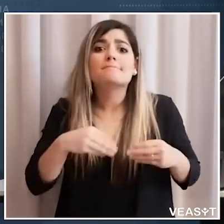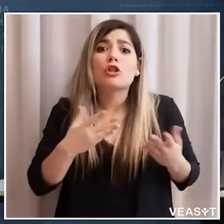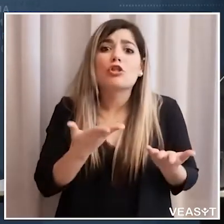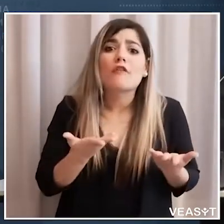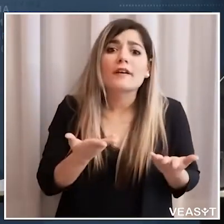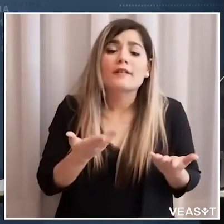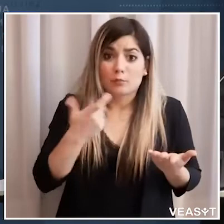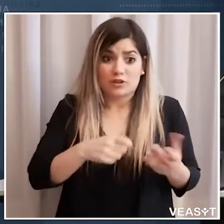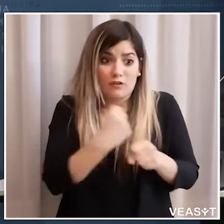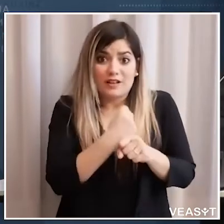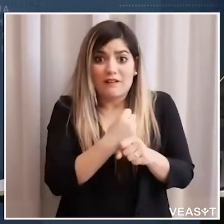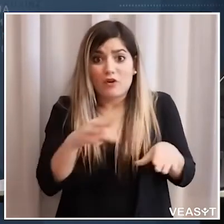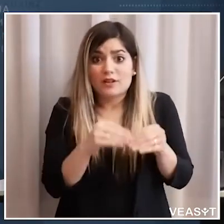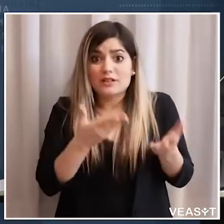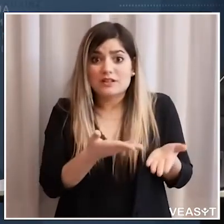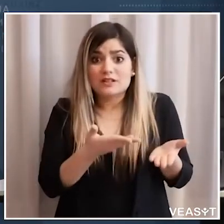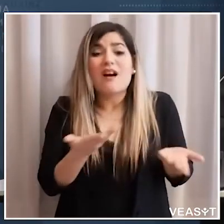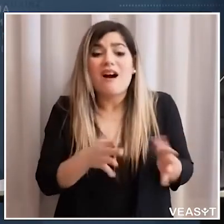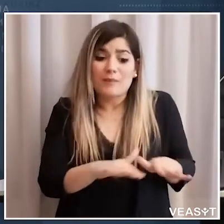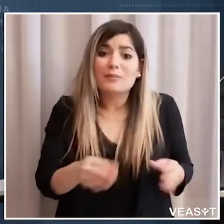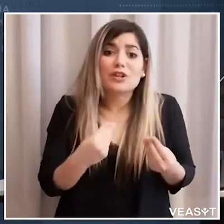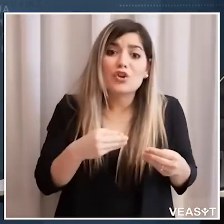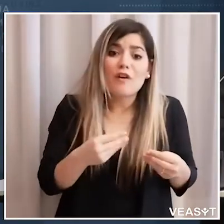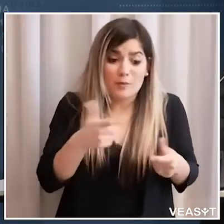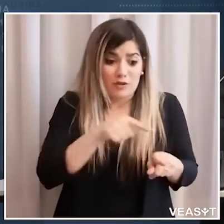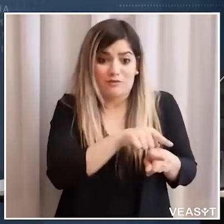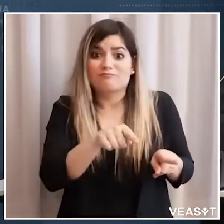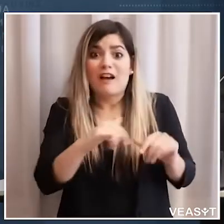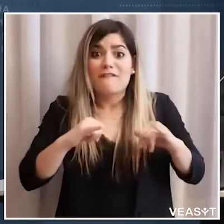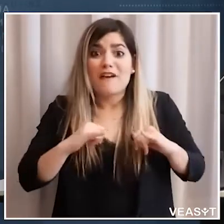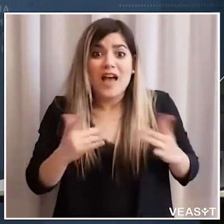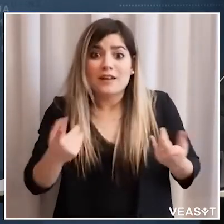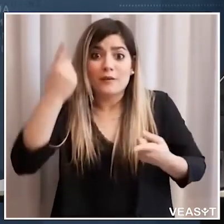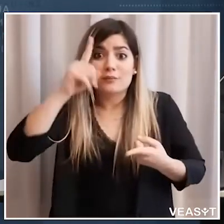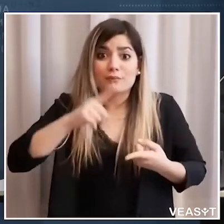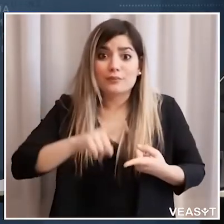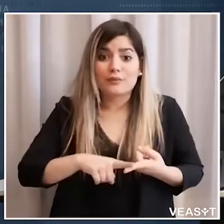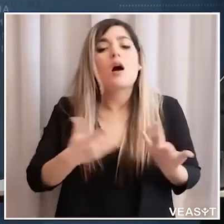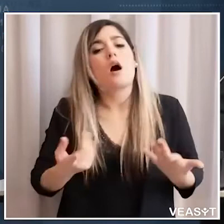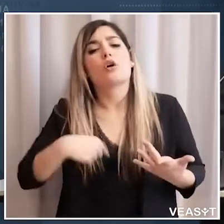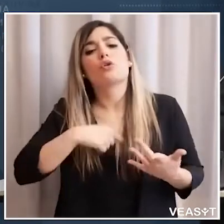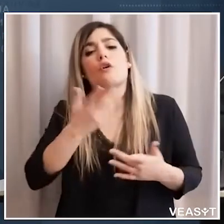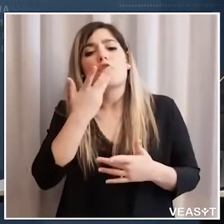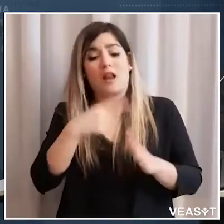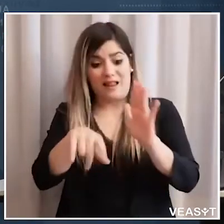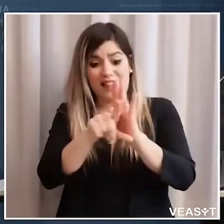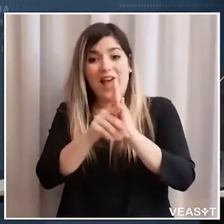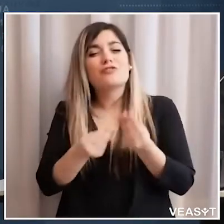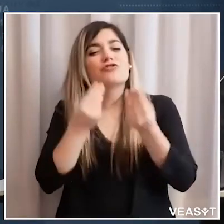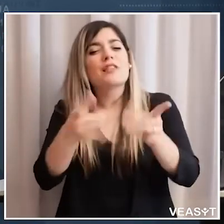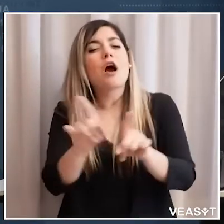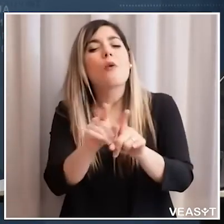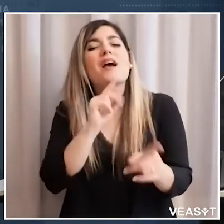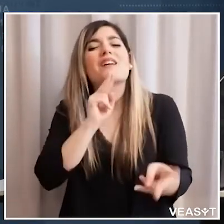ragazzi adesso che inizieranno a lavorare proprio perché hanno consumato le ferie e quindi con questa legge vogliamo dare una risposta anche alle famiglie